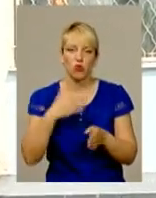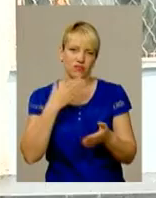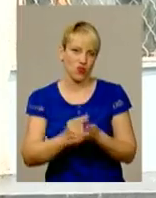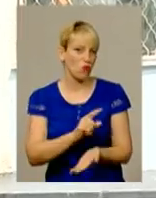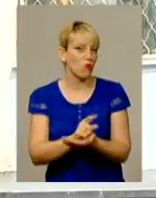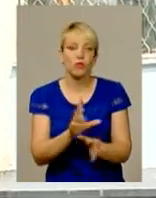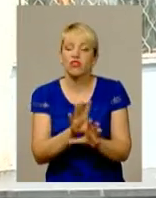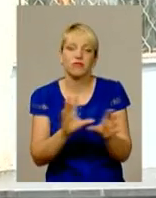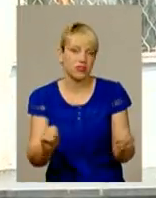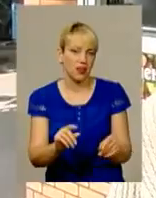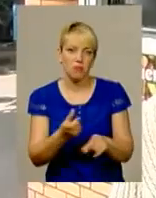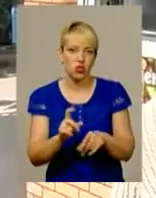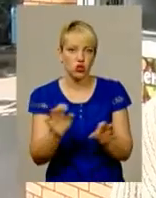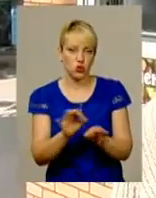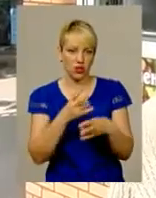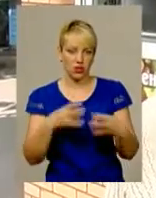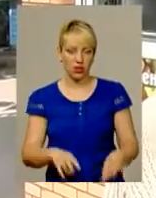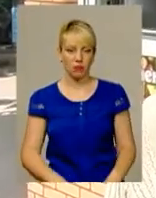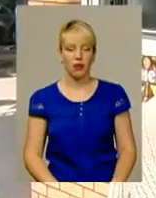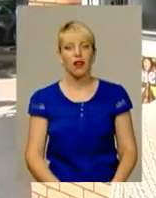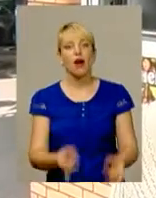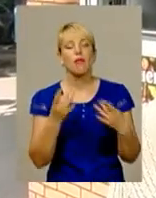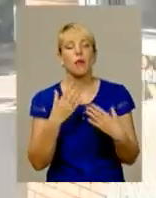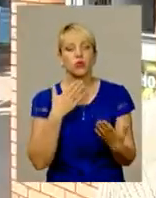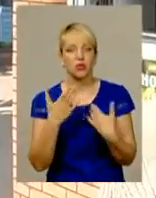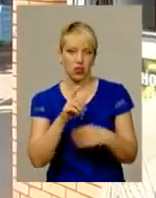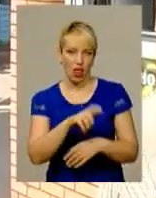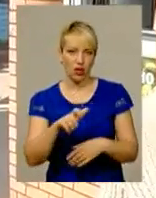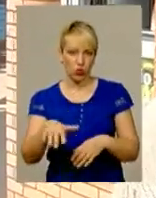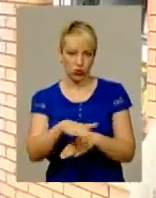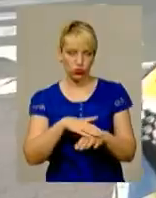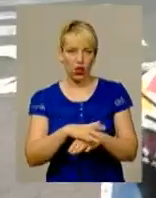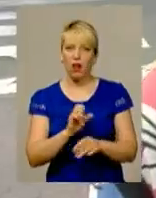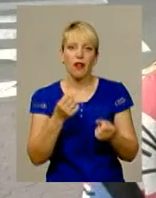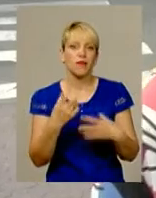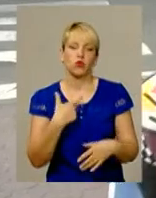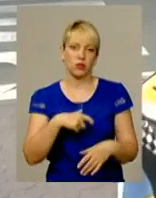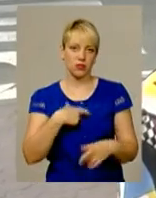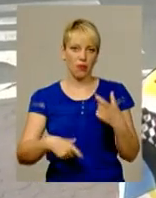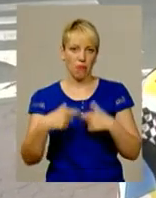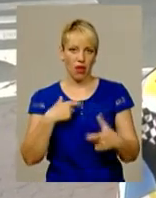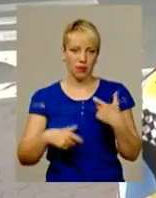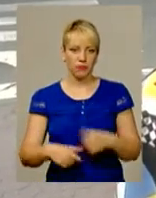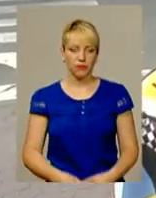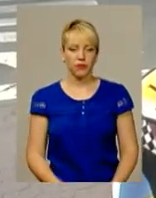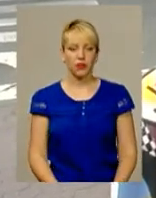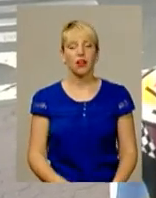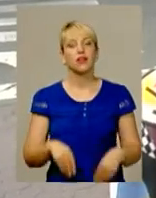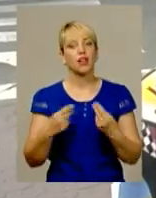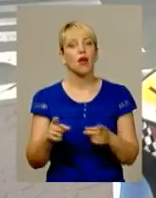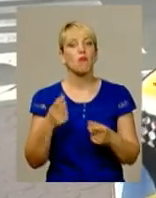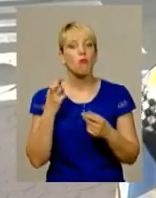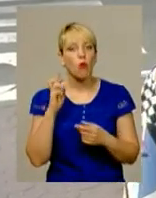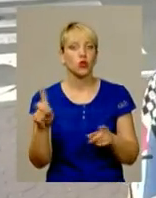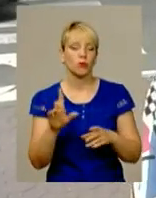Ось і все. Більше нічого не треба. Попроще, як народу тут відноситься, а не тільки для себе. Дай Бог, щоб всі були щастливі і щоб